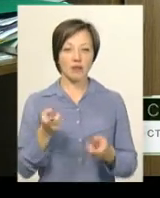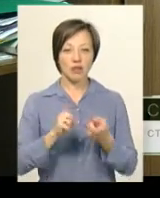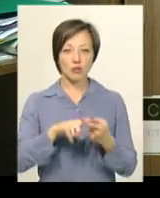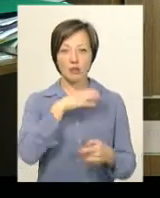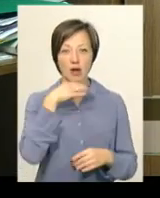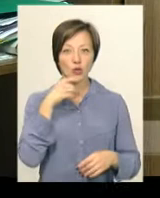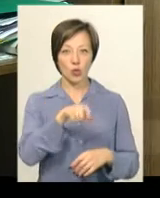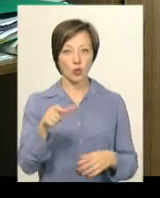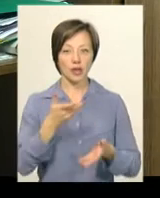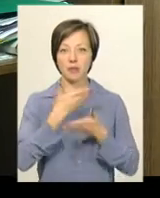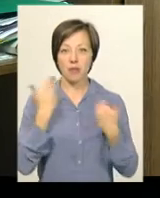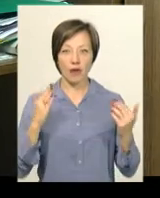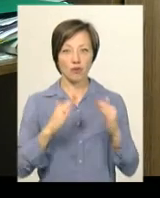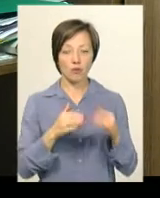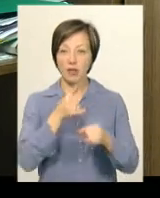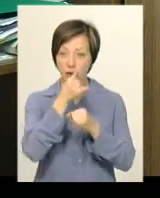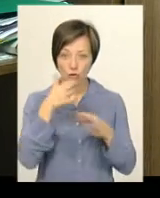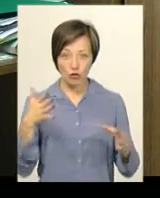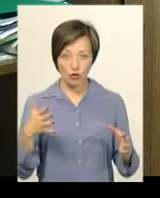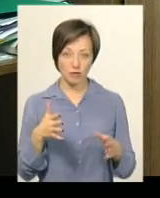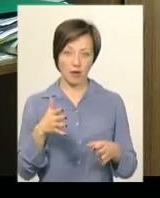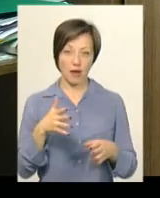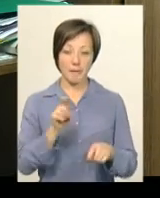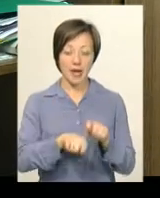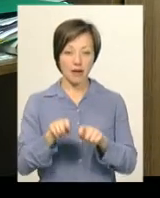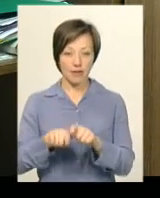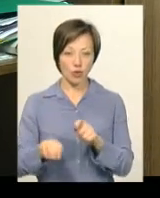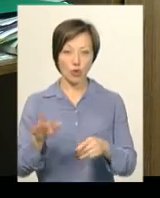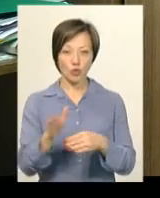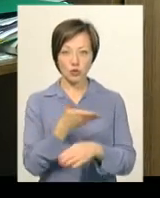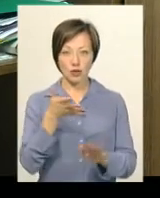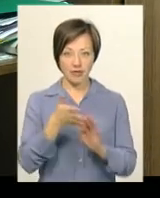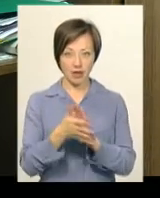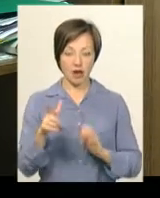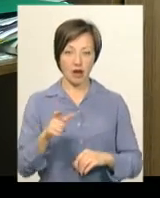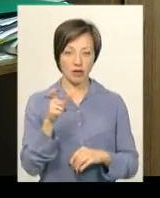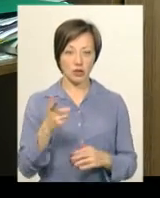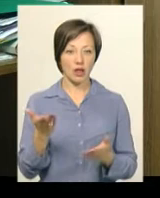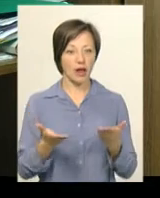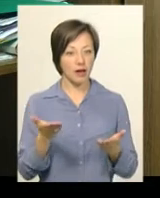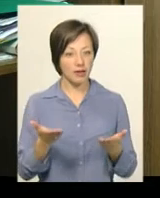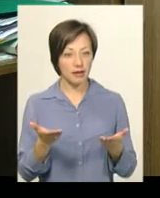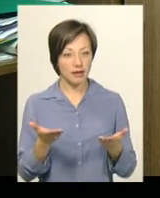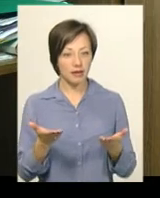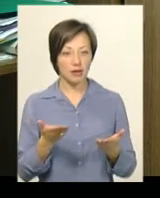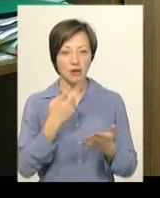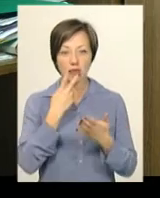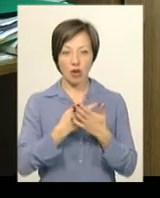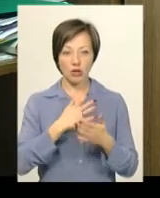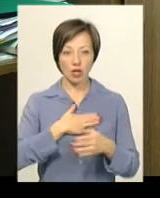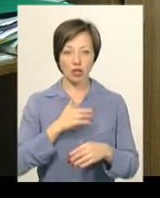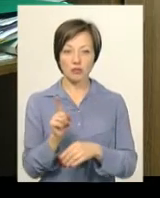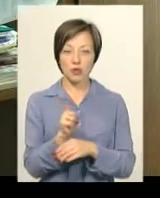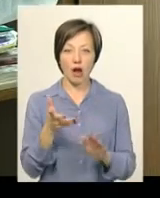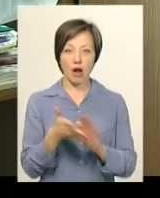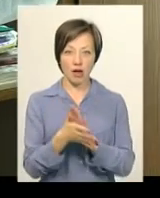багато людей немає вдома, ми не можемо провести цю перевірку, усунути цей витік газу, який показує наш прилад, що